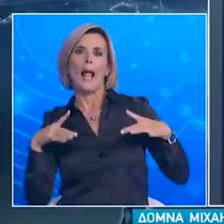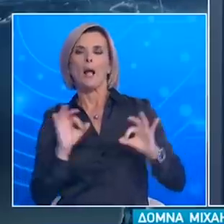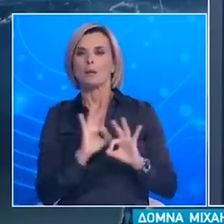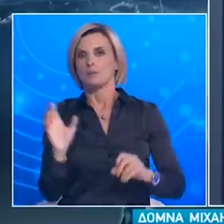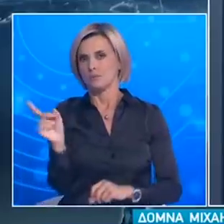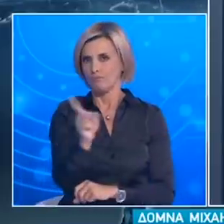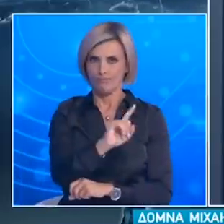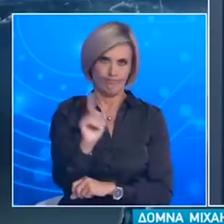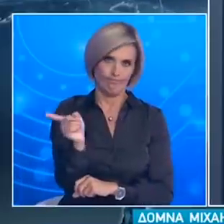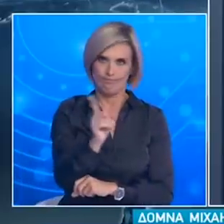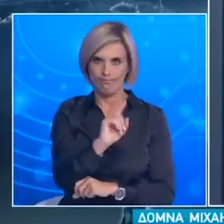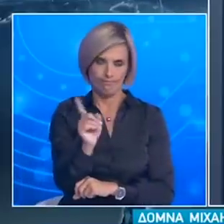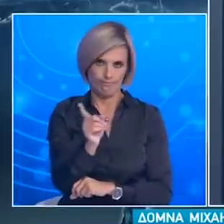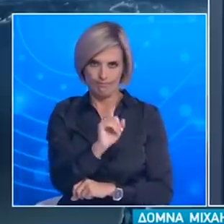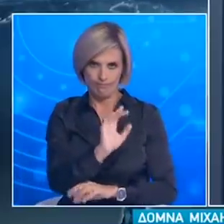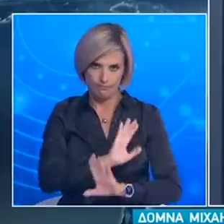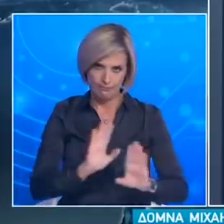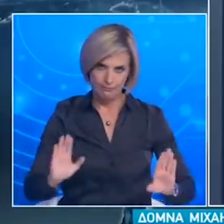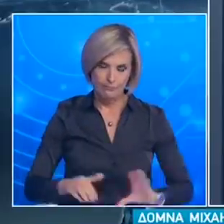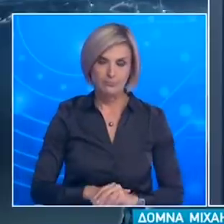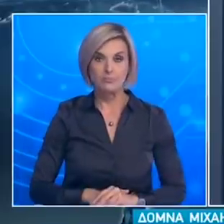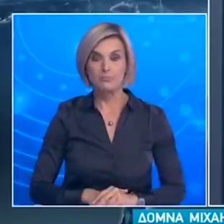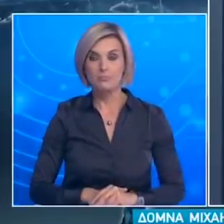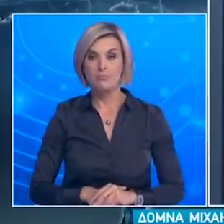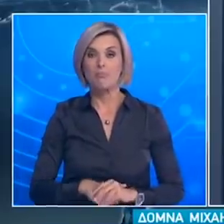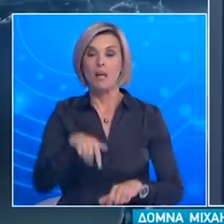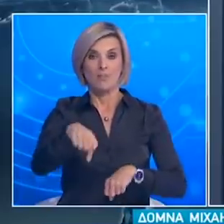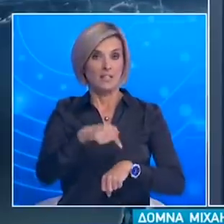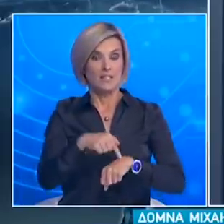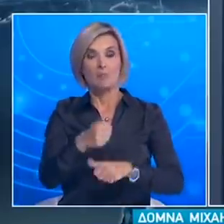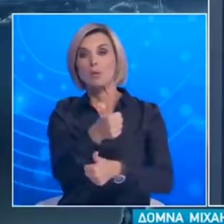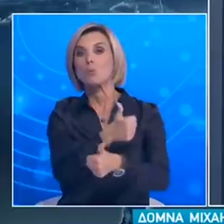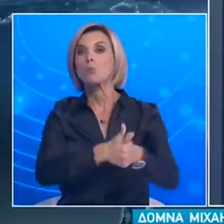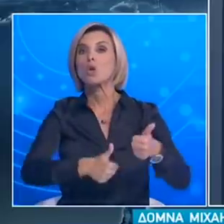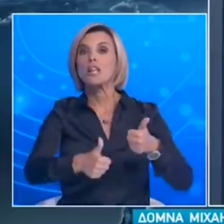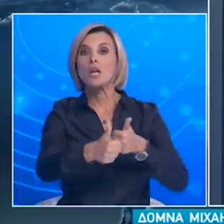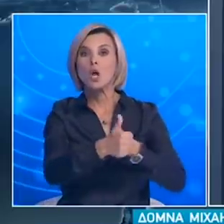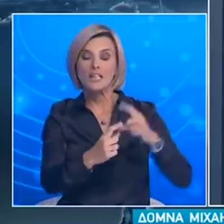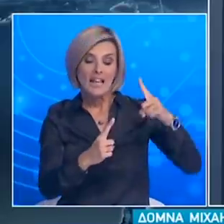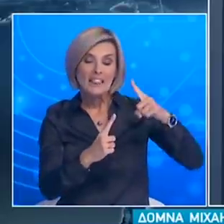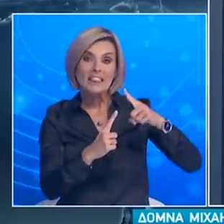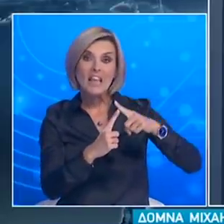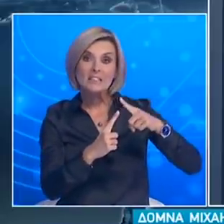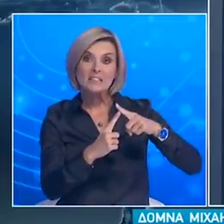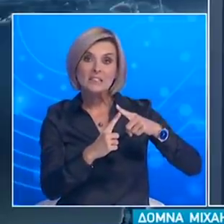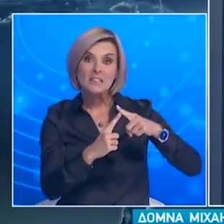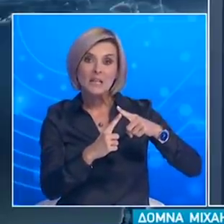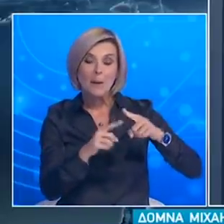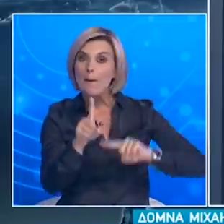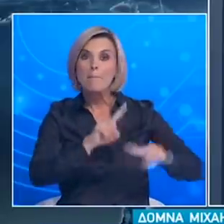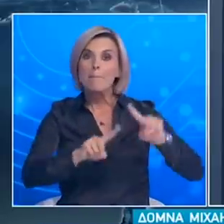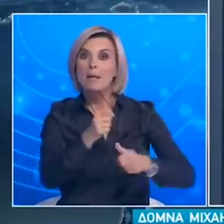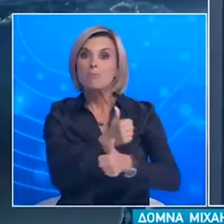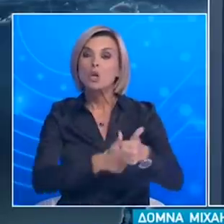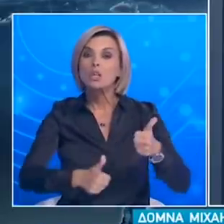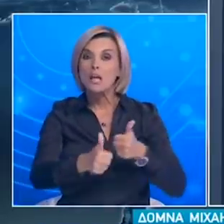καθηκόντων μας Άξονας τρίτος κατά προτεραιότητα διενέργεια μοριακών ελέγχων ανίχνευσης του ιού Με βάση τα